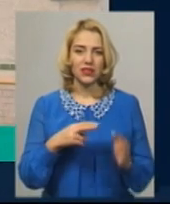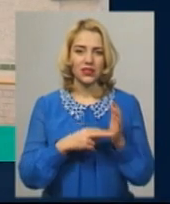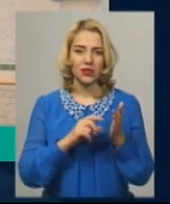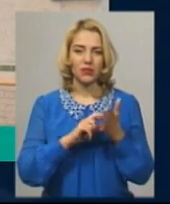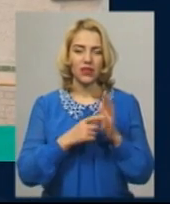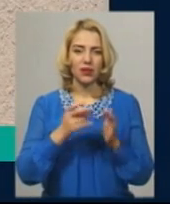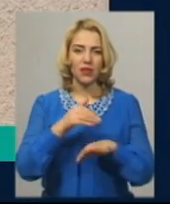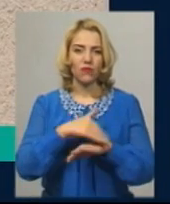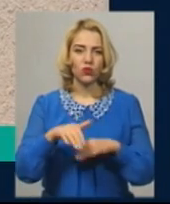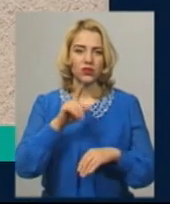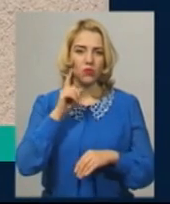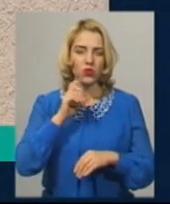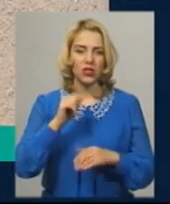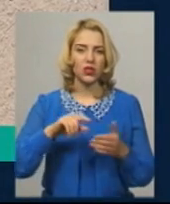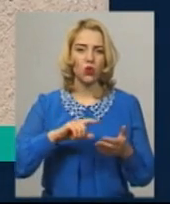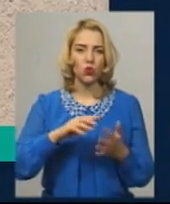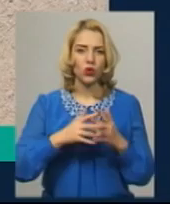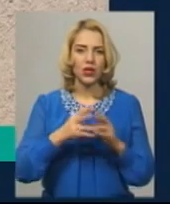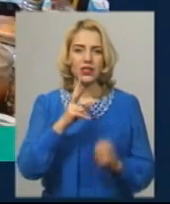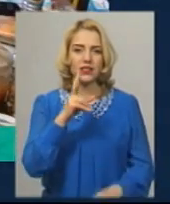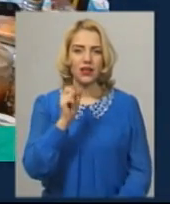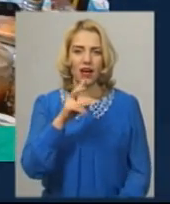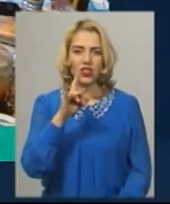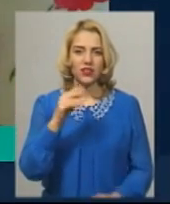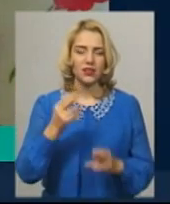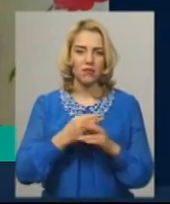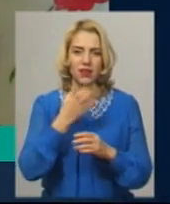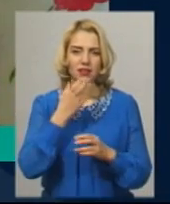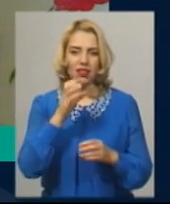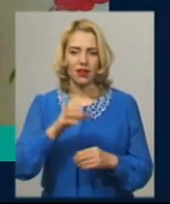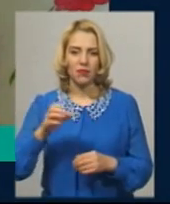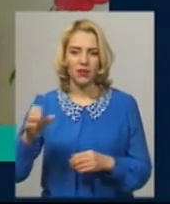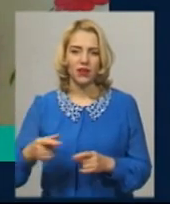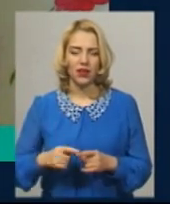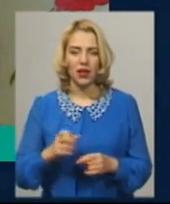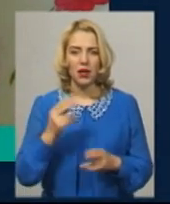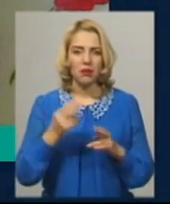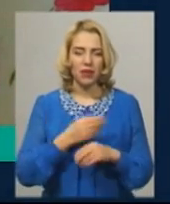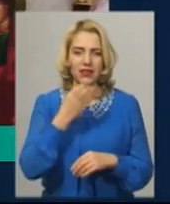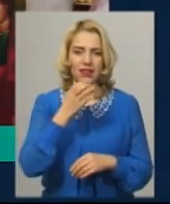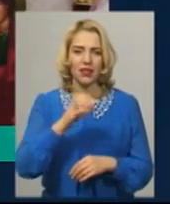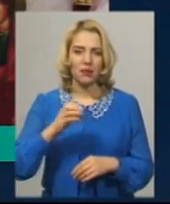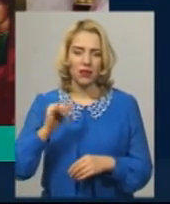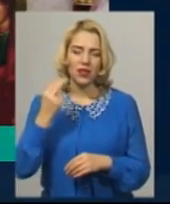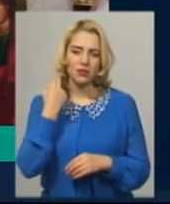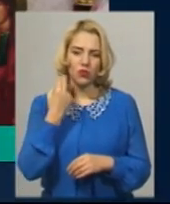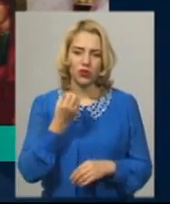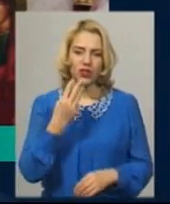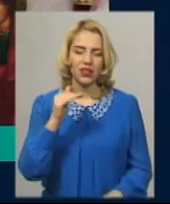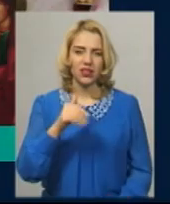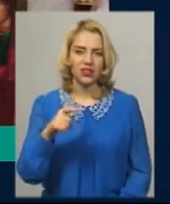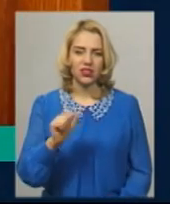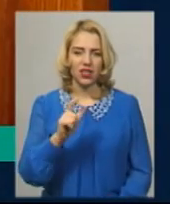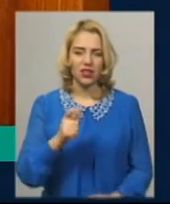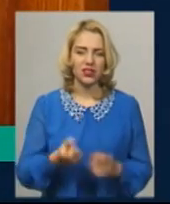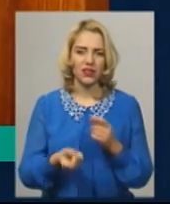127 квартир на вулиці Молодіжні у скарженцях не опалюються. Без теплата з боргом у 13 тисяч за газ. У такій ситуації